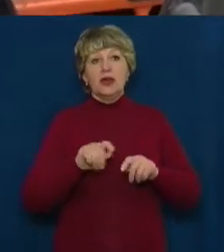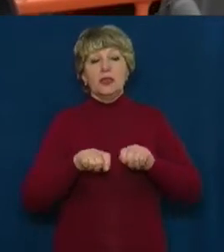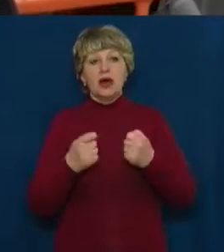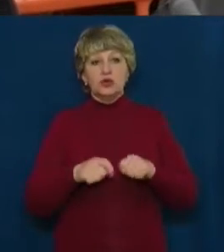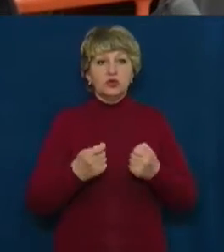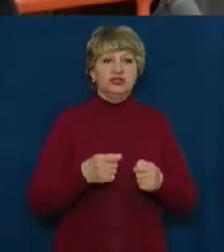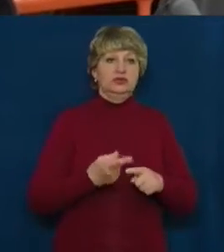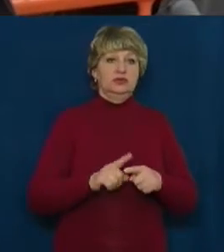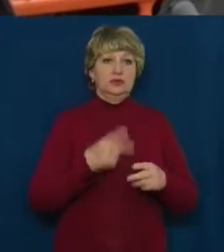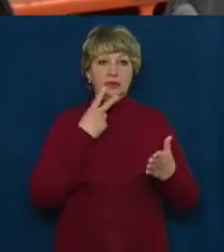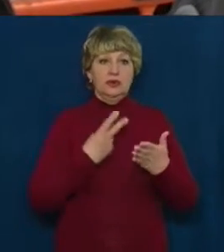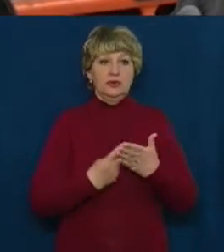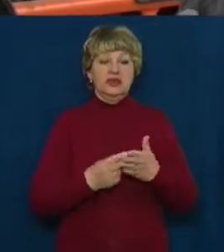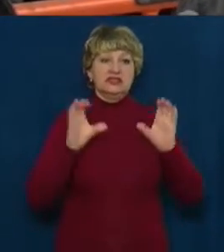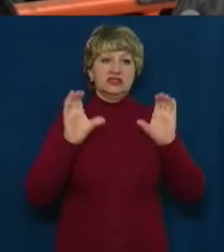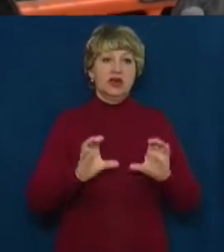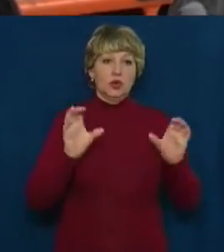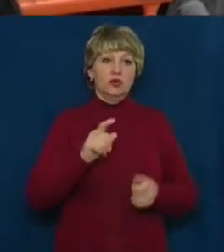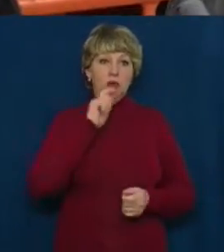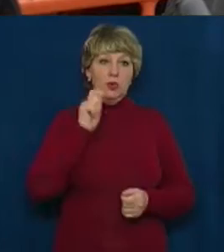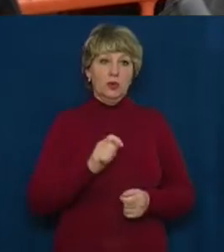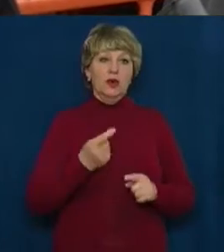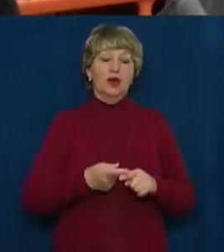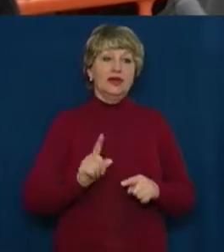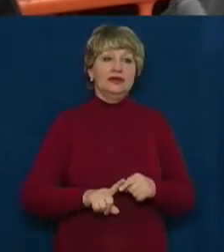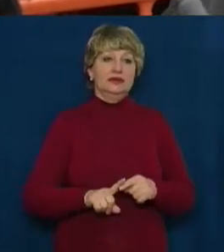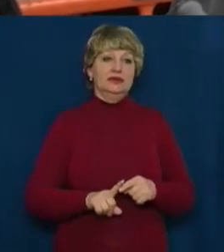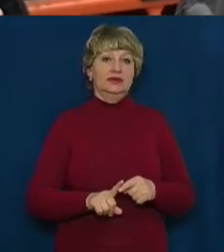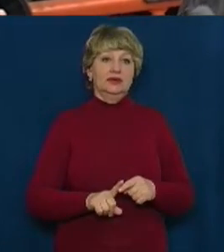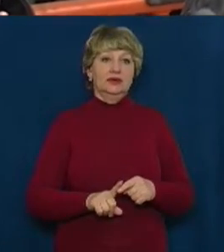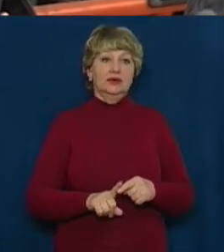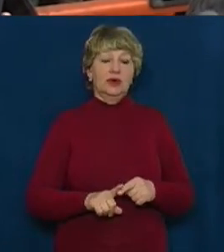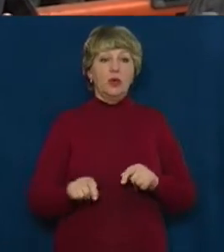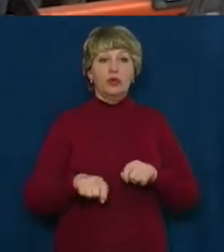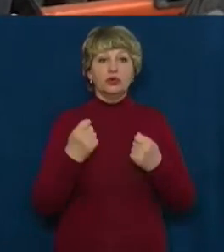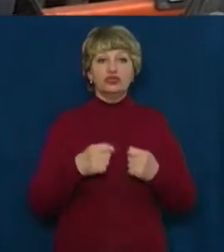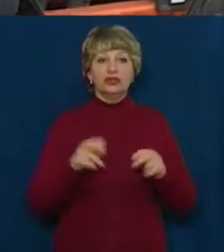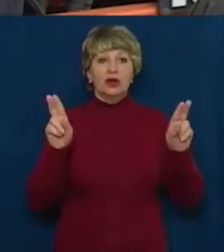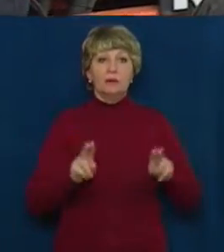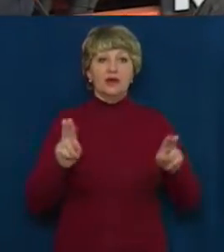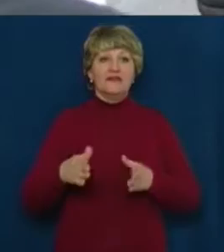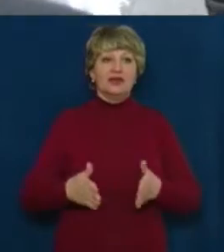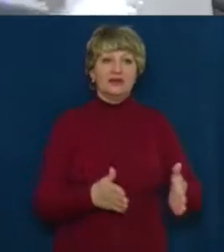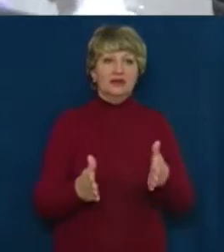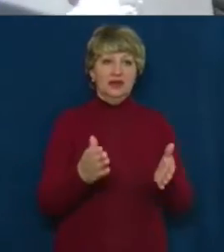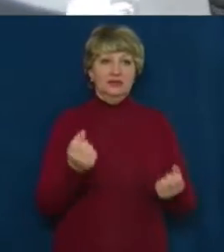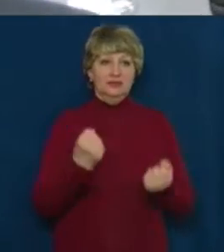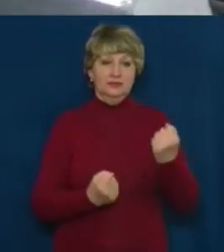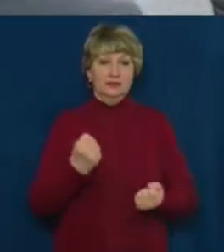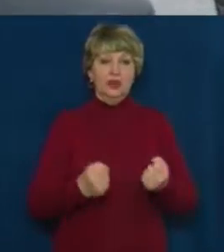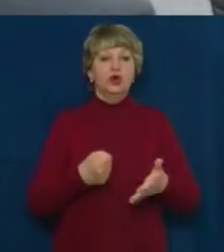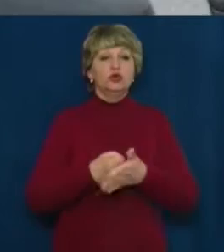закону прийнав по поліції. Згодом 35-го, порушення прав дорожньої рухи, на нього стадається постановлення. До